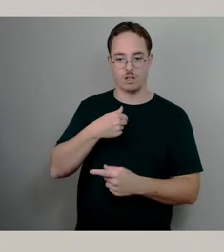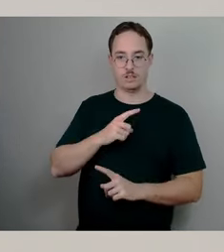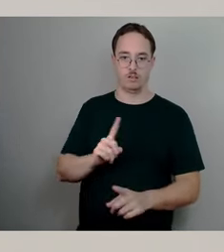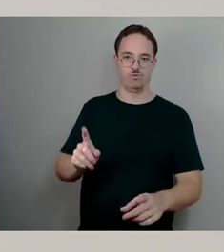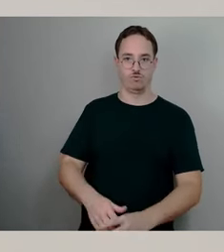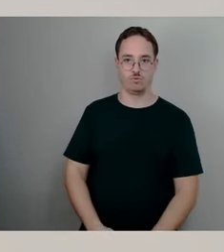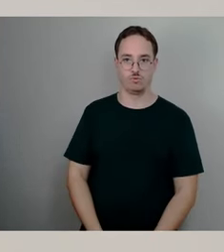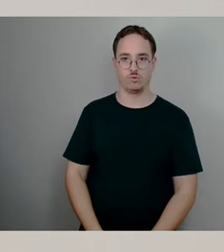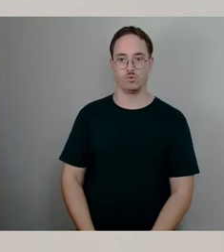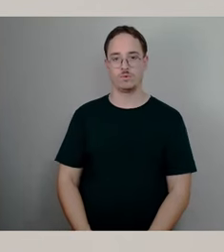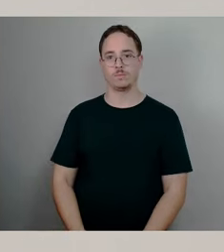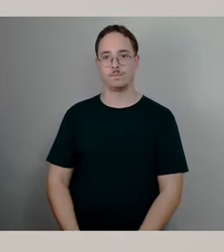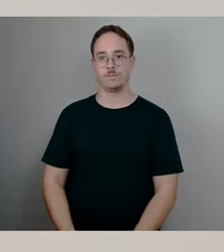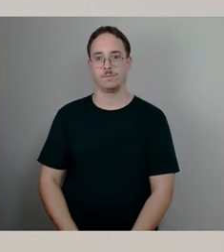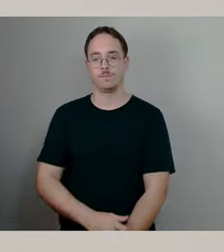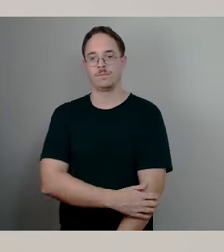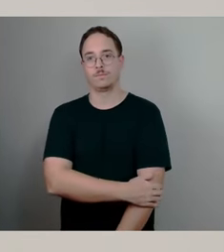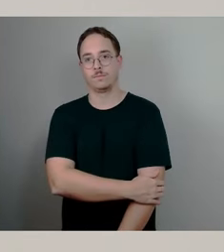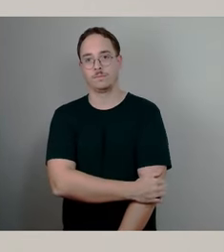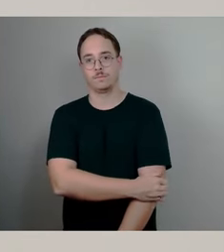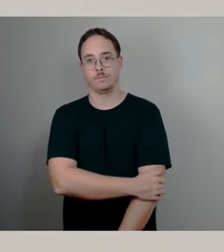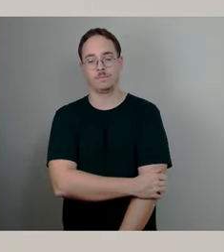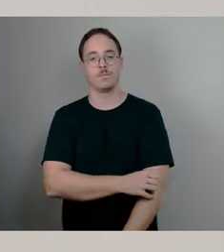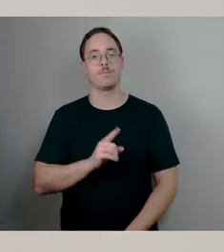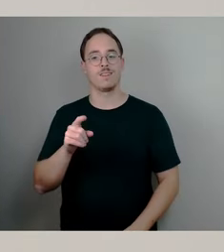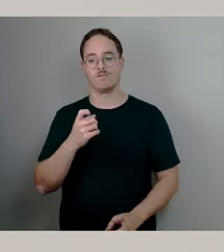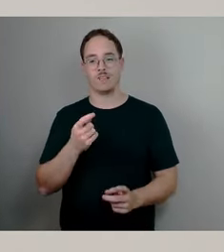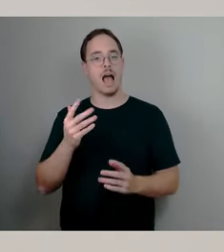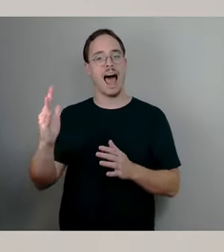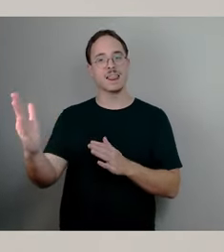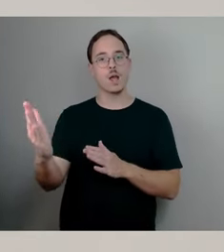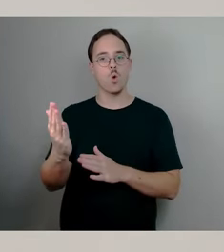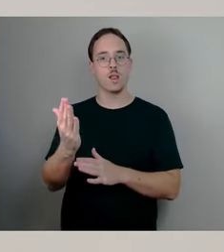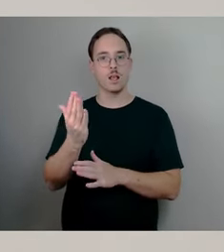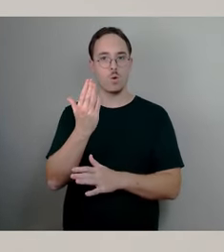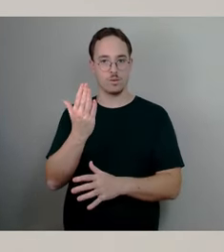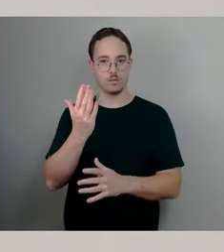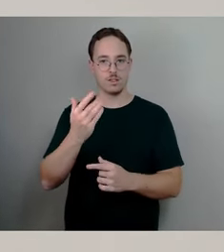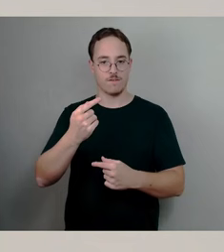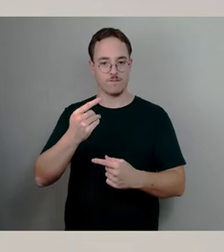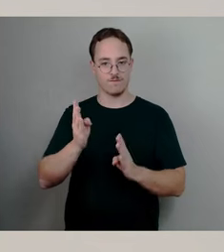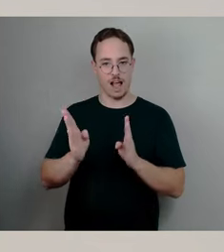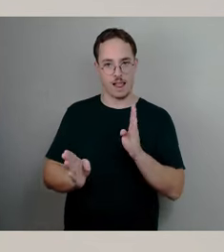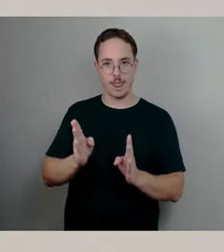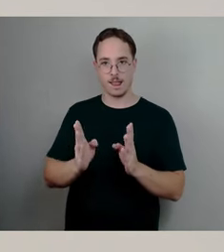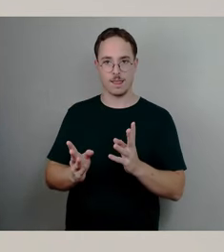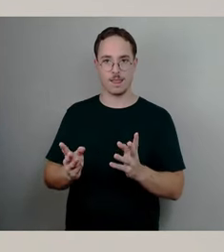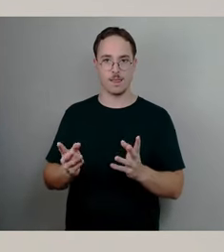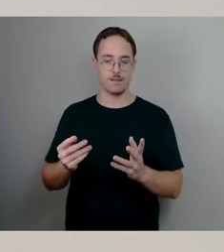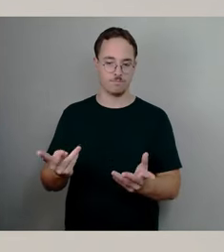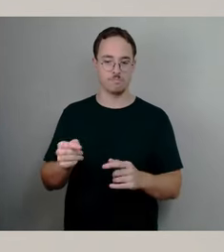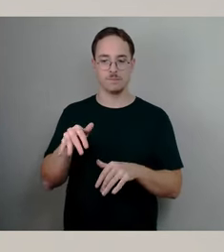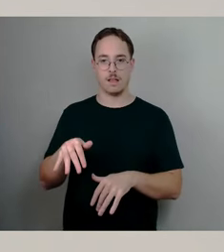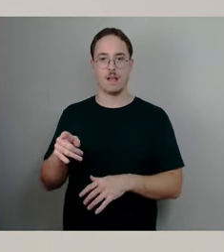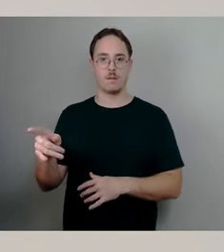Hinsichtlich der Frage des Ankündigungsverhaltens haben wir ja in diesen 19 Anfragen, die Sie gestellt hatten, ja die